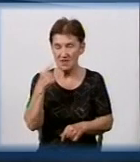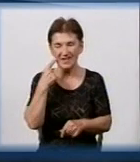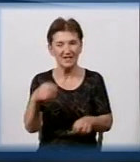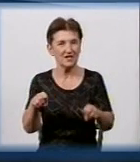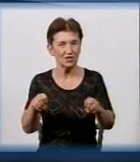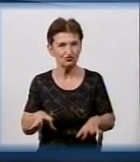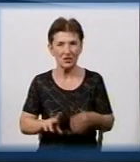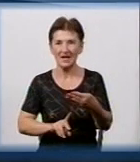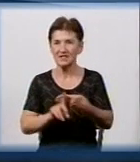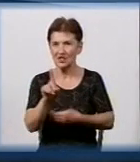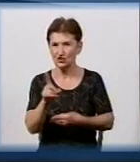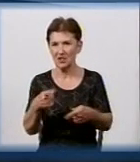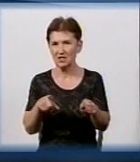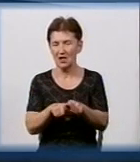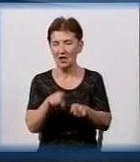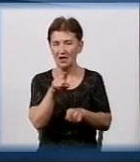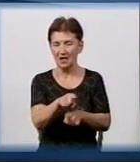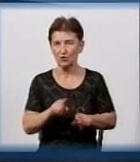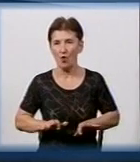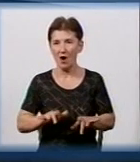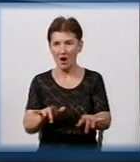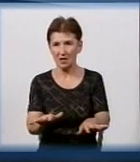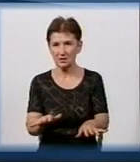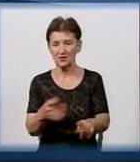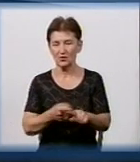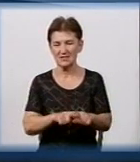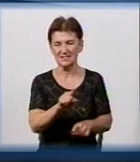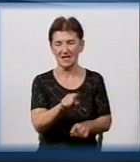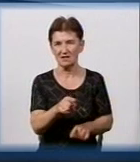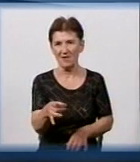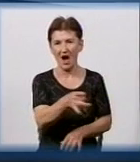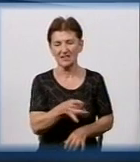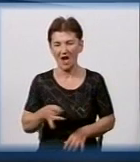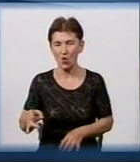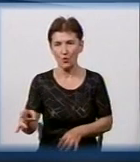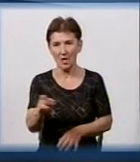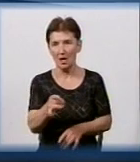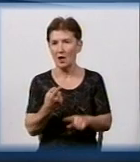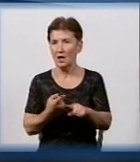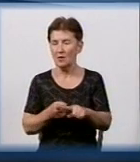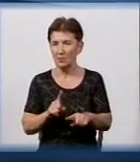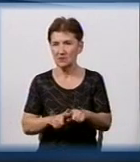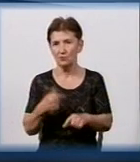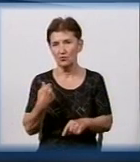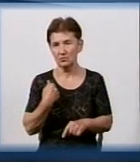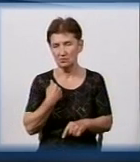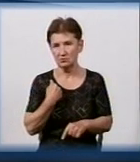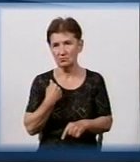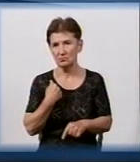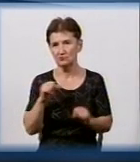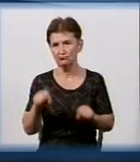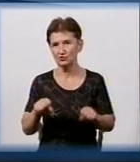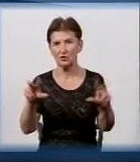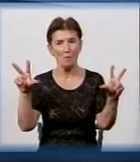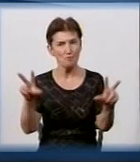почати цю акцію именно з цього района, з цієї улиці. Так що, я думаю, можна сказати, повезло